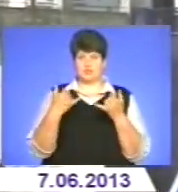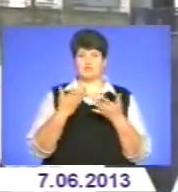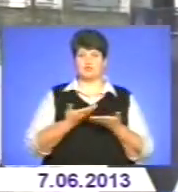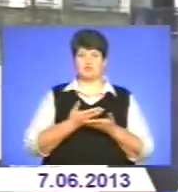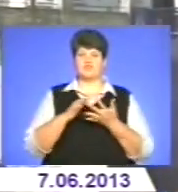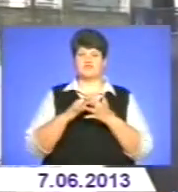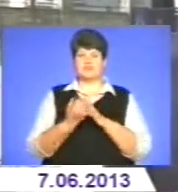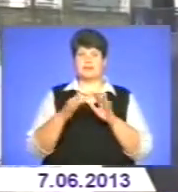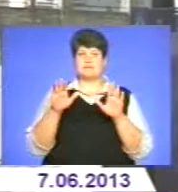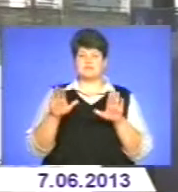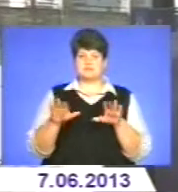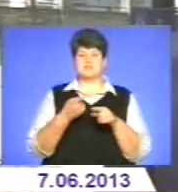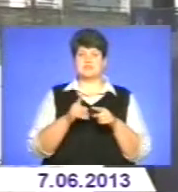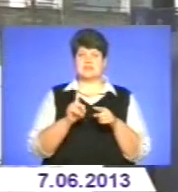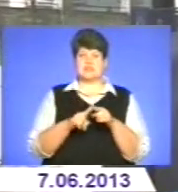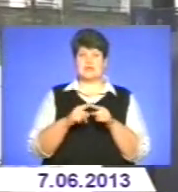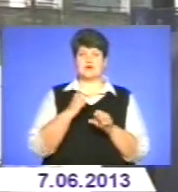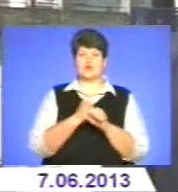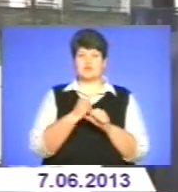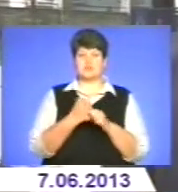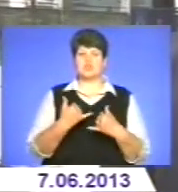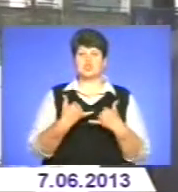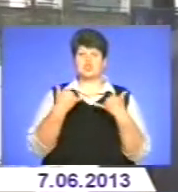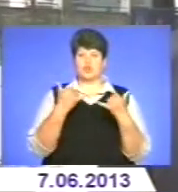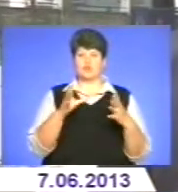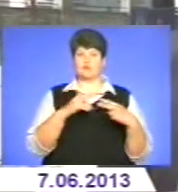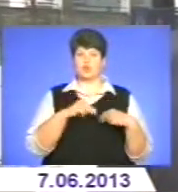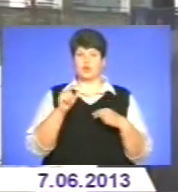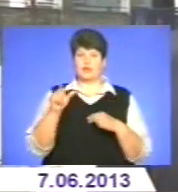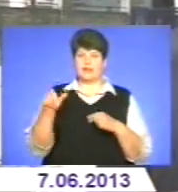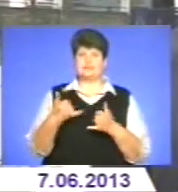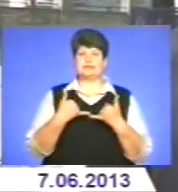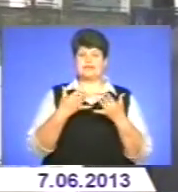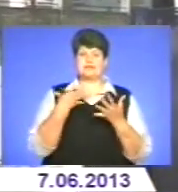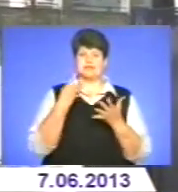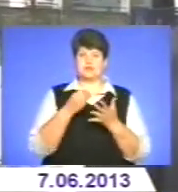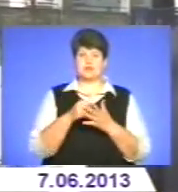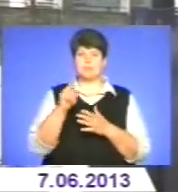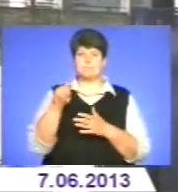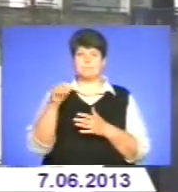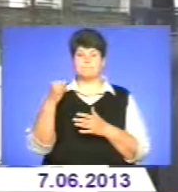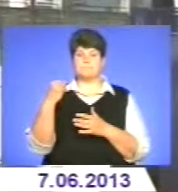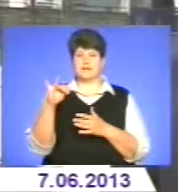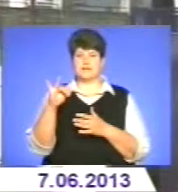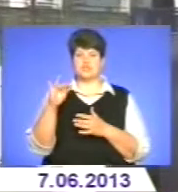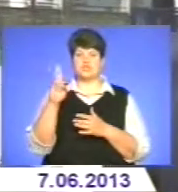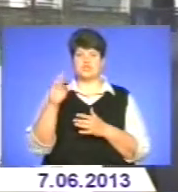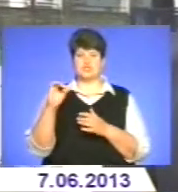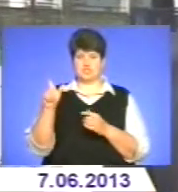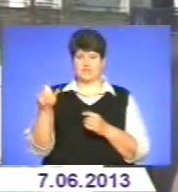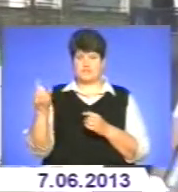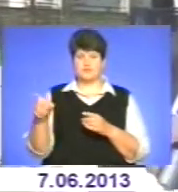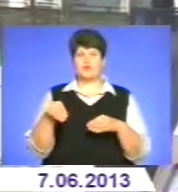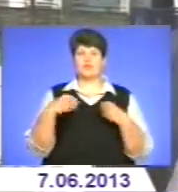місцевості. Я кажу, це ви робите, шановні колеги, для своїх пайщиків, які сьогодні довірили вам землю вдали, свої